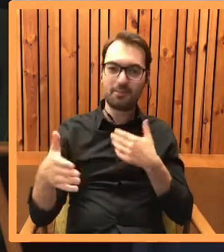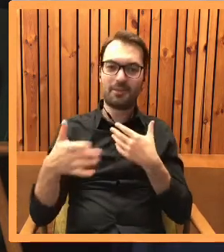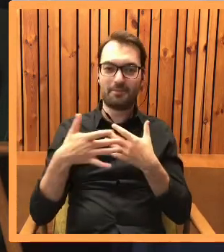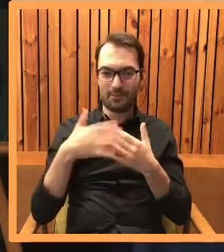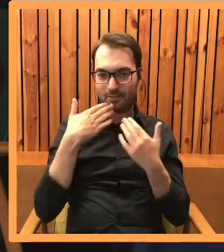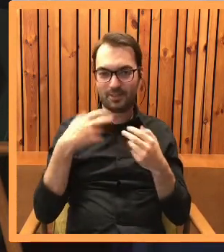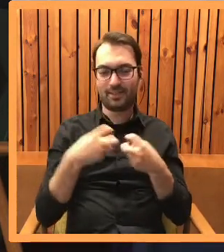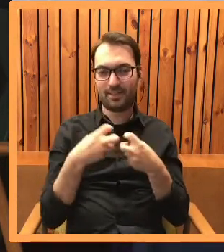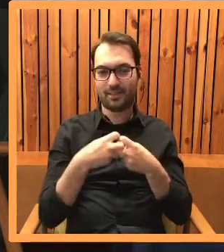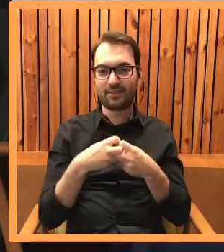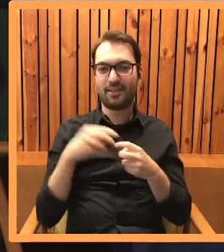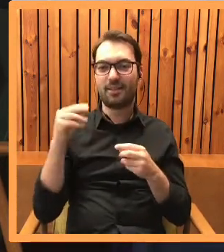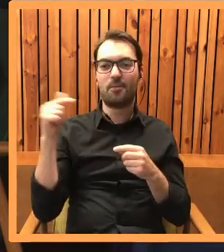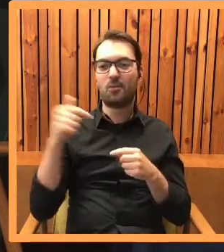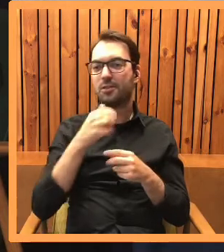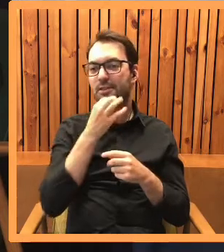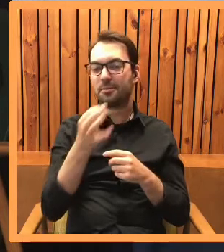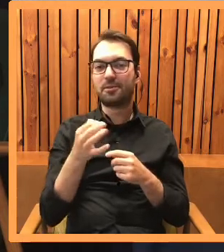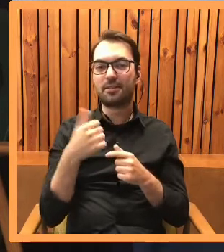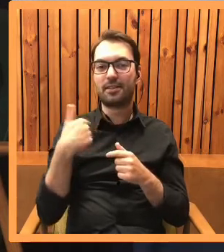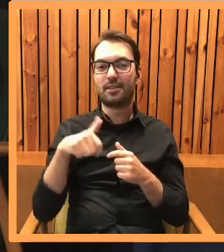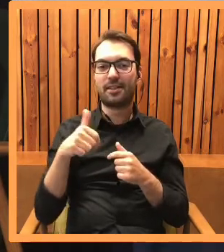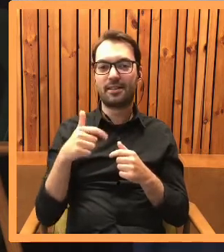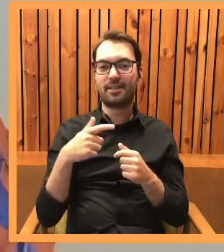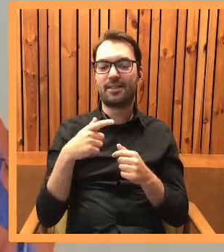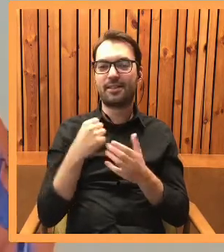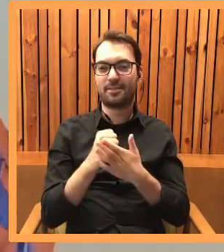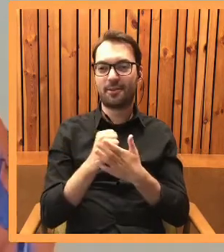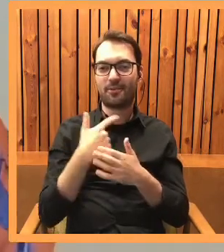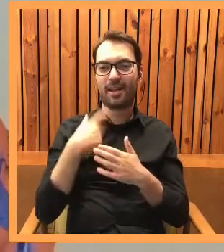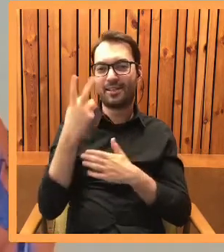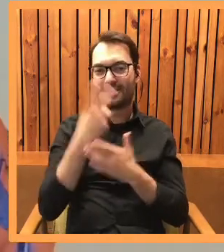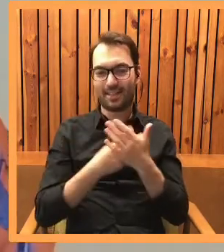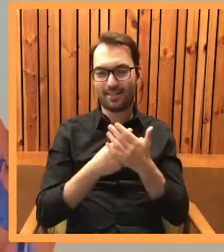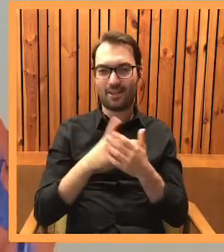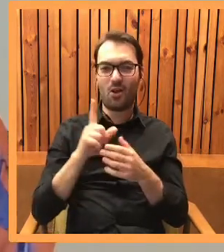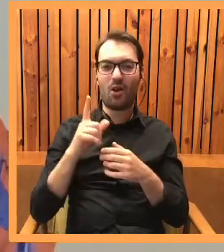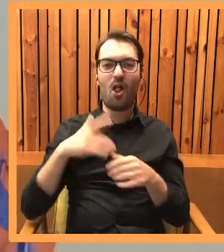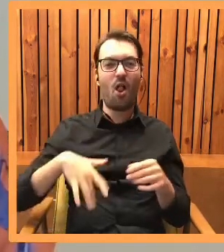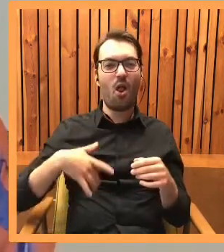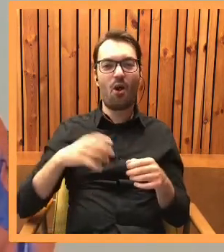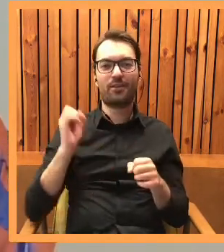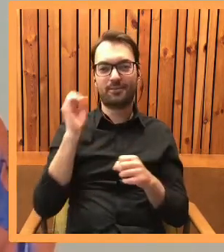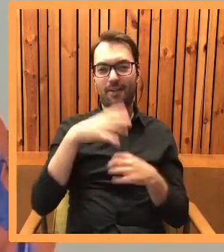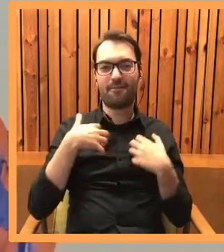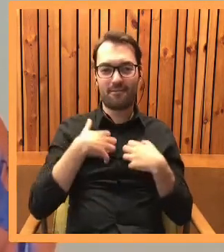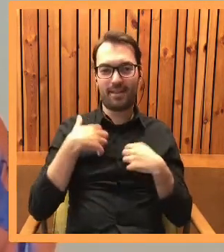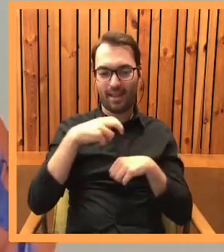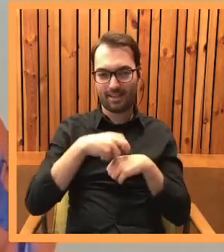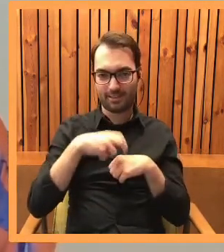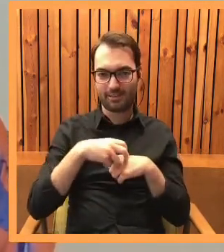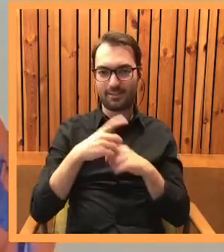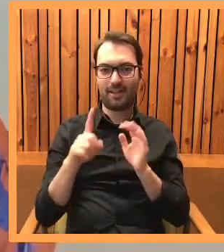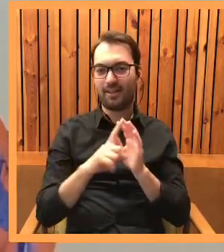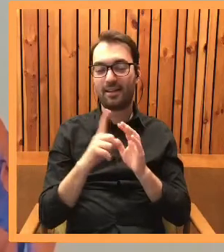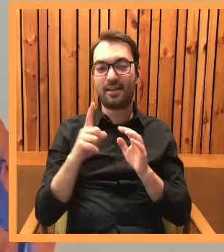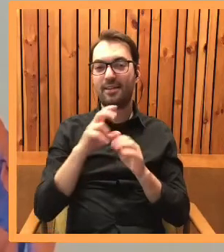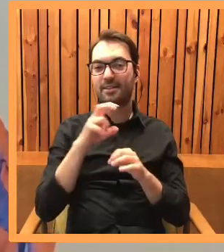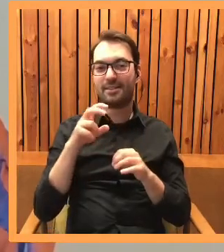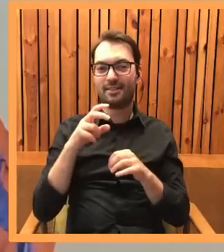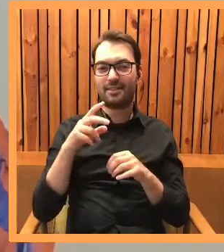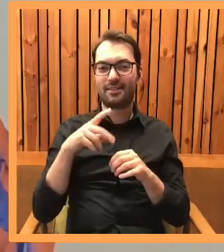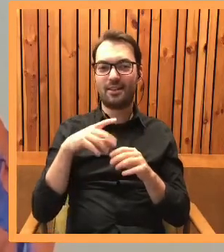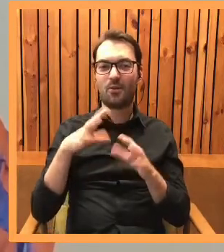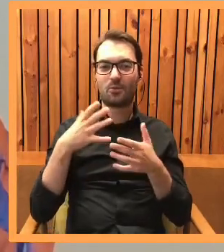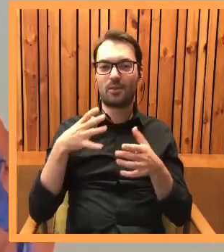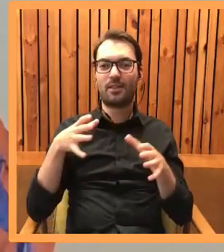internetowi. To jeszcze cię muszę zapytać o jeden patent, bo kiedy czytałam o wizycie Lorda u weterynarza, to zastanawiałam się, czy ten patent